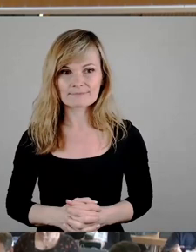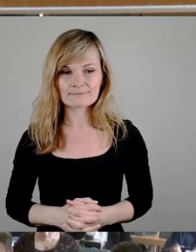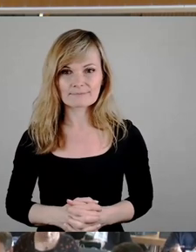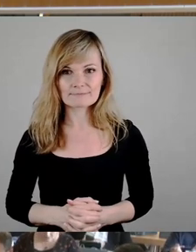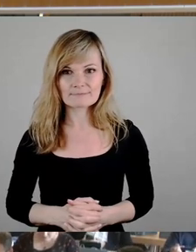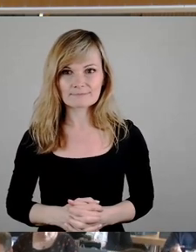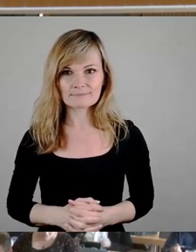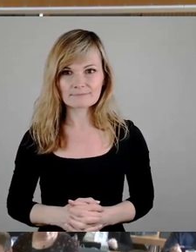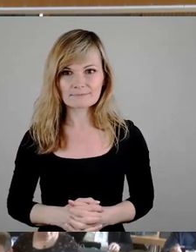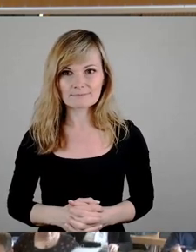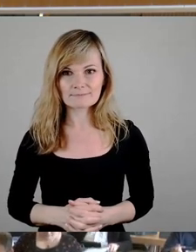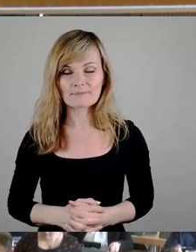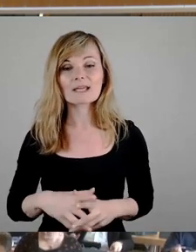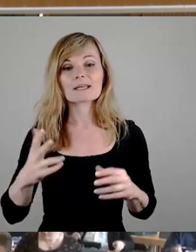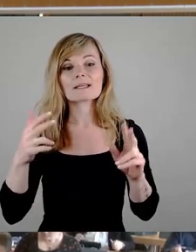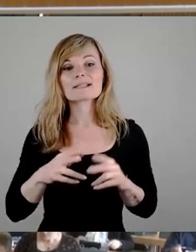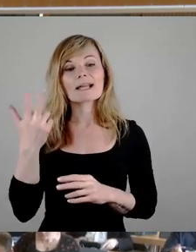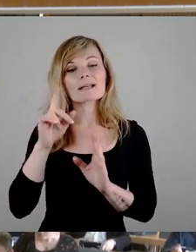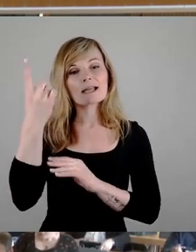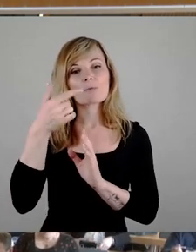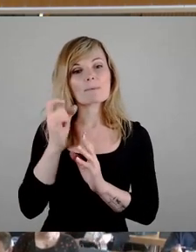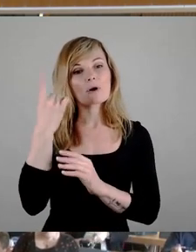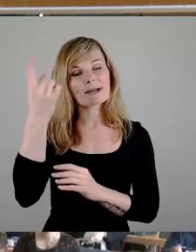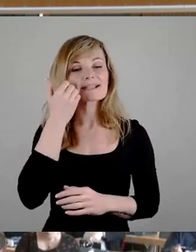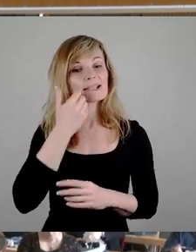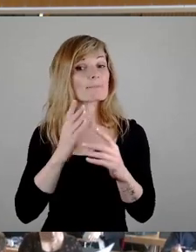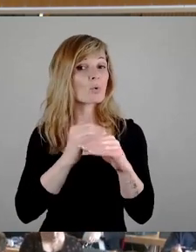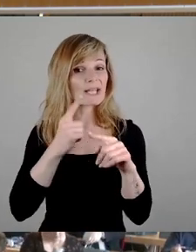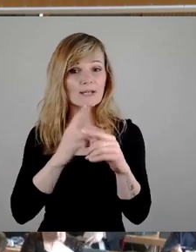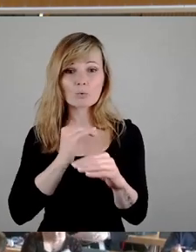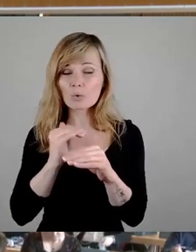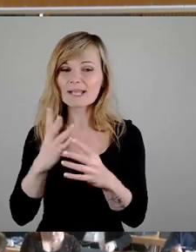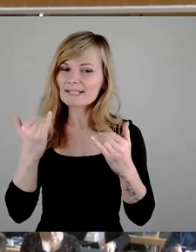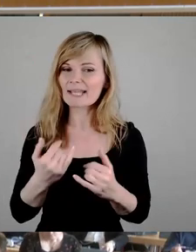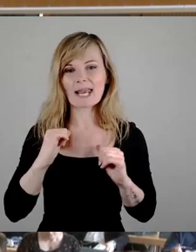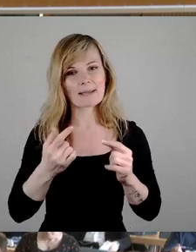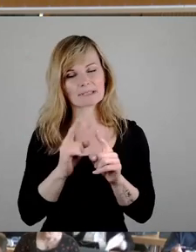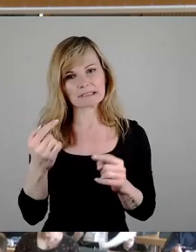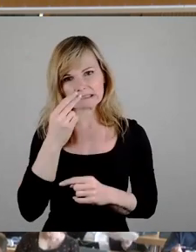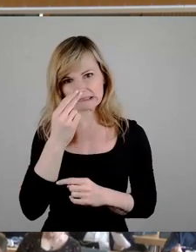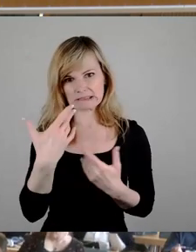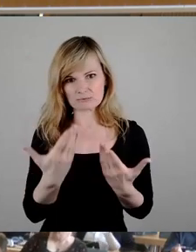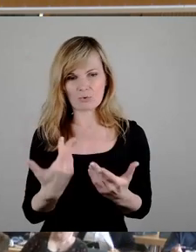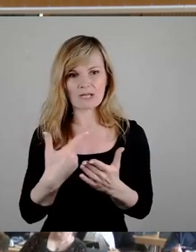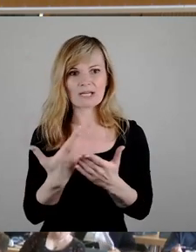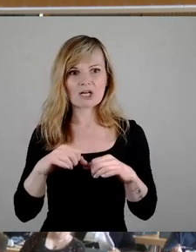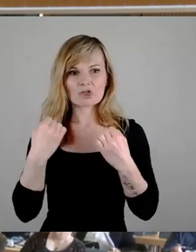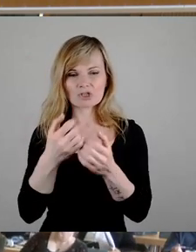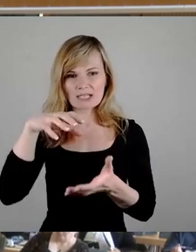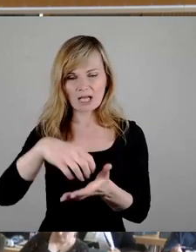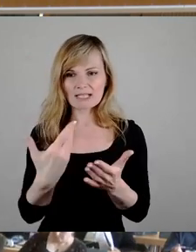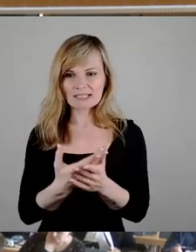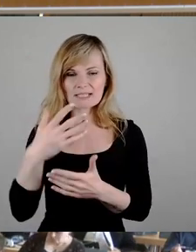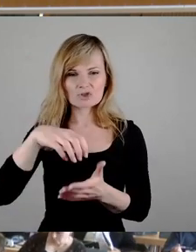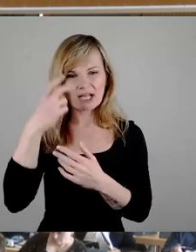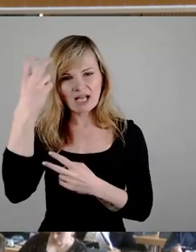Sehr geehrter Herr Oberbürgermeister, liebe Kolleginnen und Kollegen, ich hoffe nicht, dass wir jetzt hier erleben, dass der Stadtrat dieses wirklich tolle Projekt wieder zerquatscht.